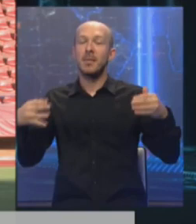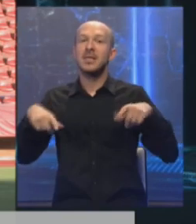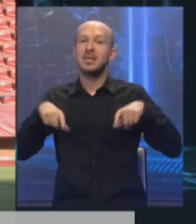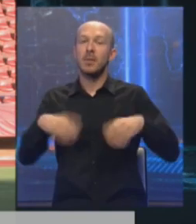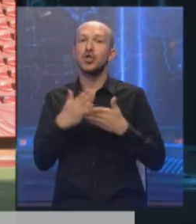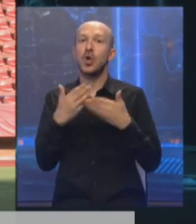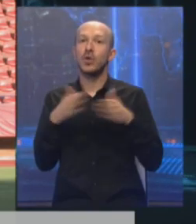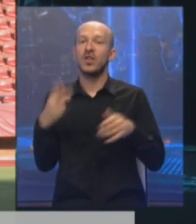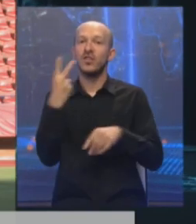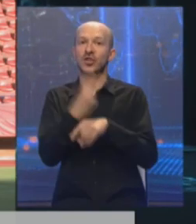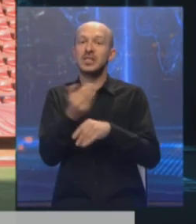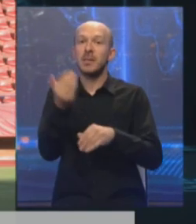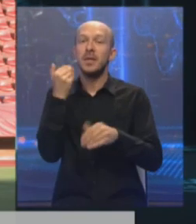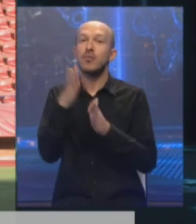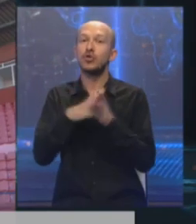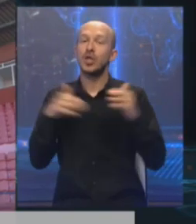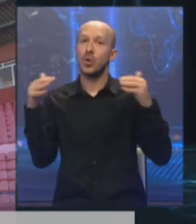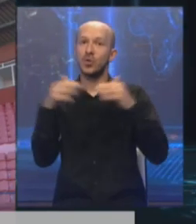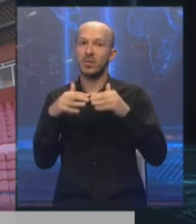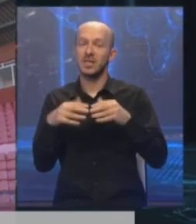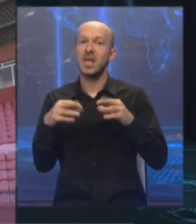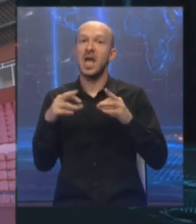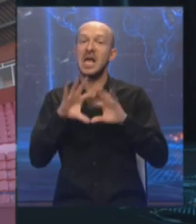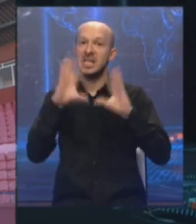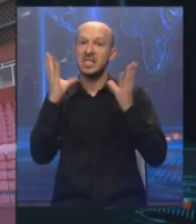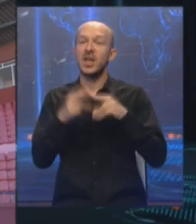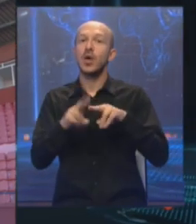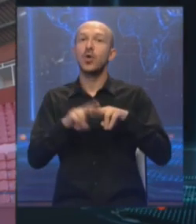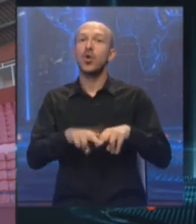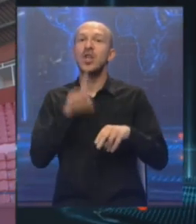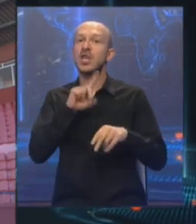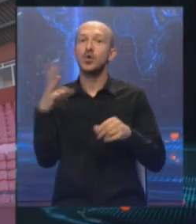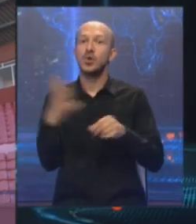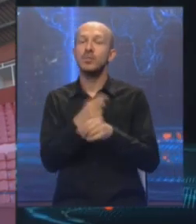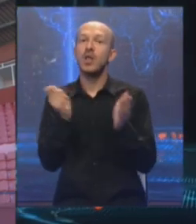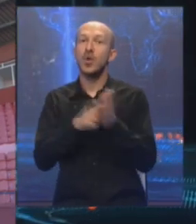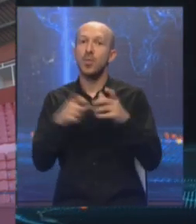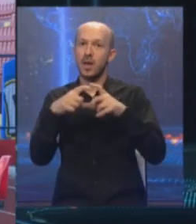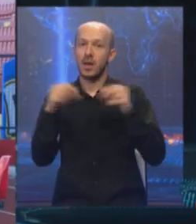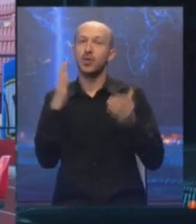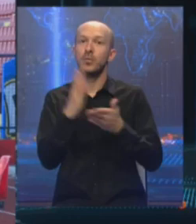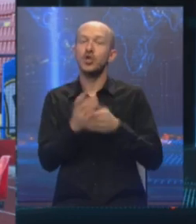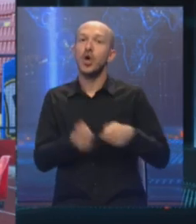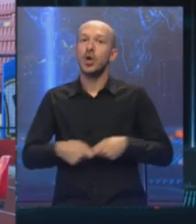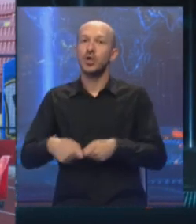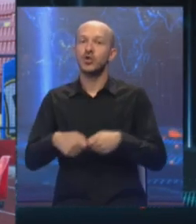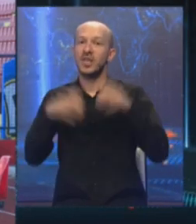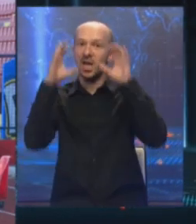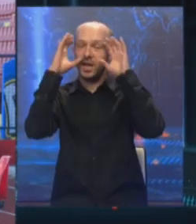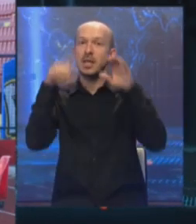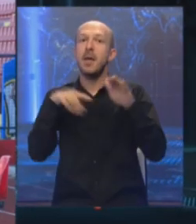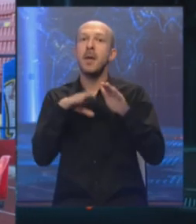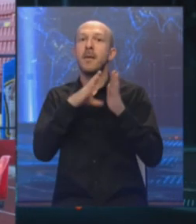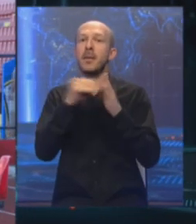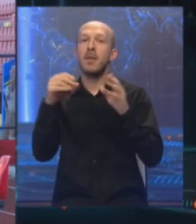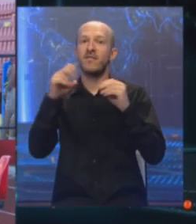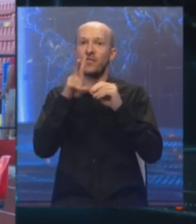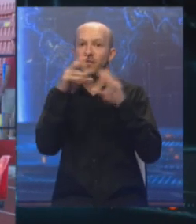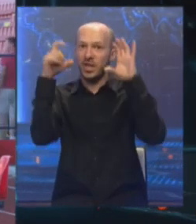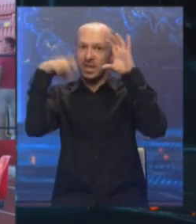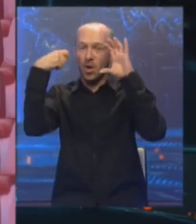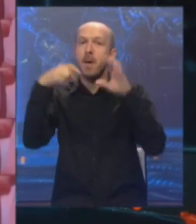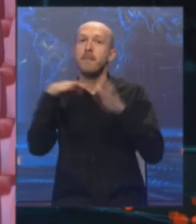biće otvorene dva časa prije početka utakmice, a za sve one koji nisu uspjeli da kupe kartu biće organizovano gledanje preko video objima